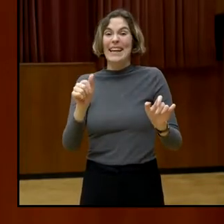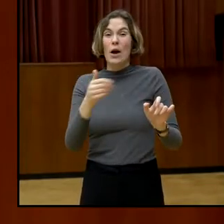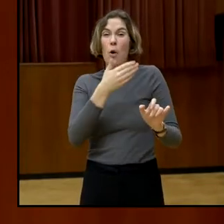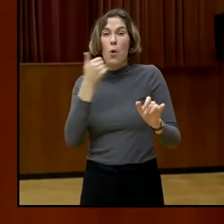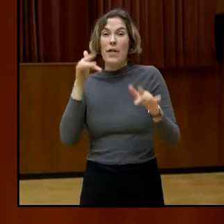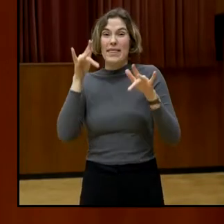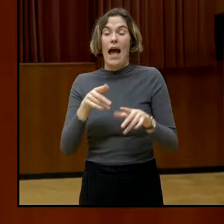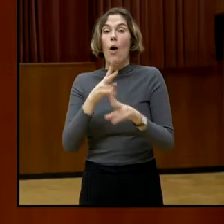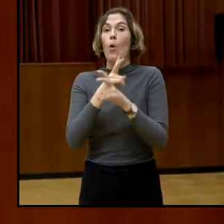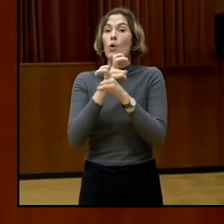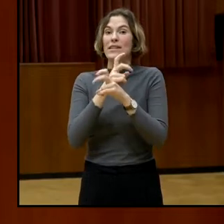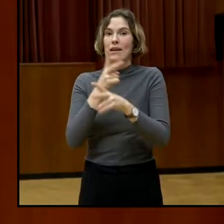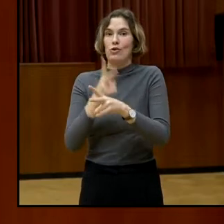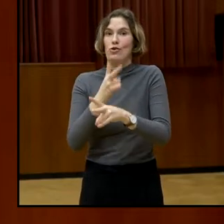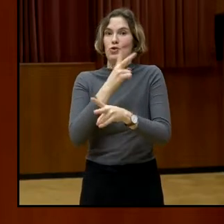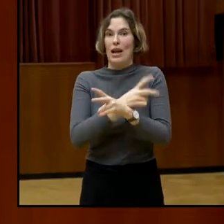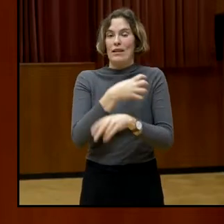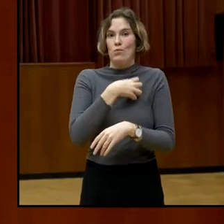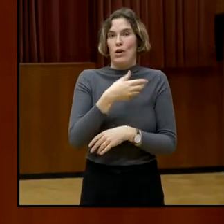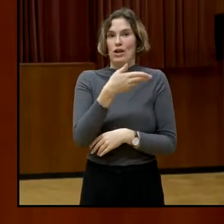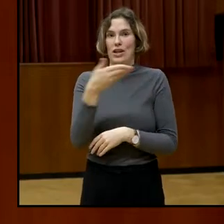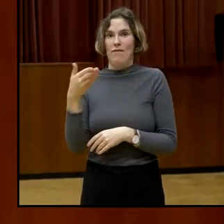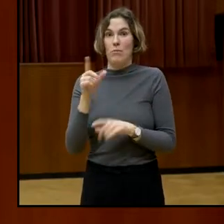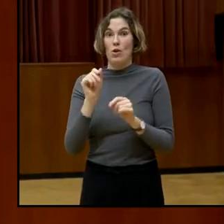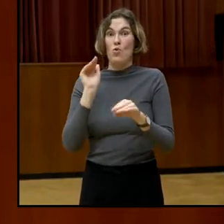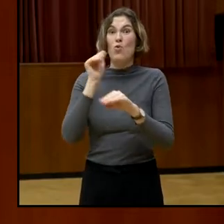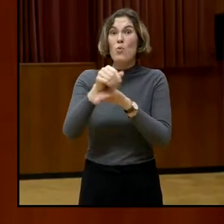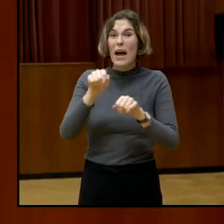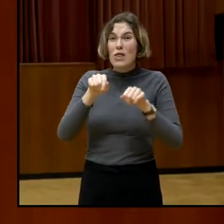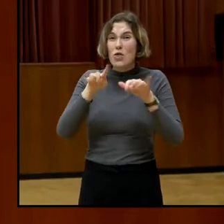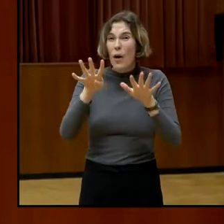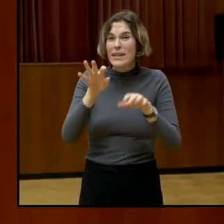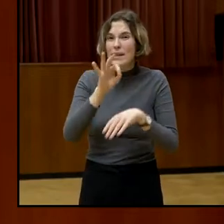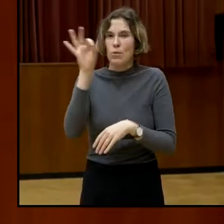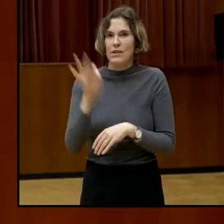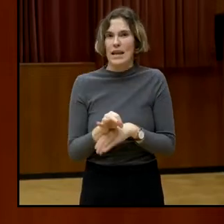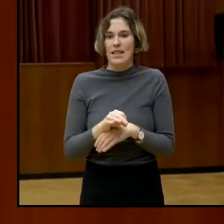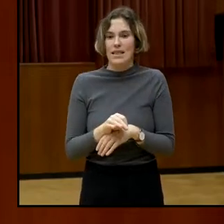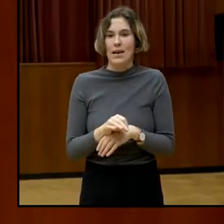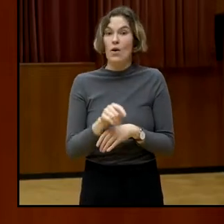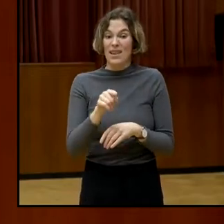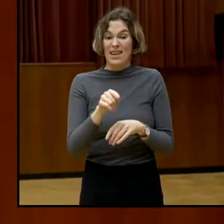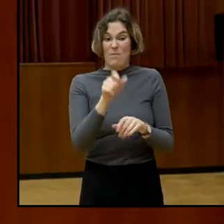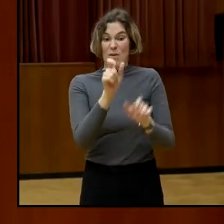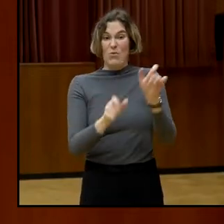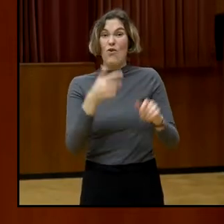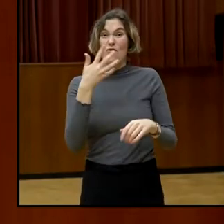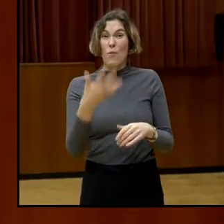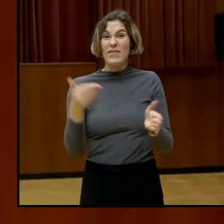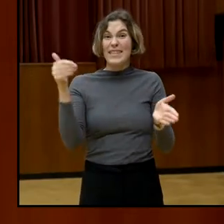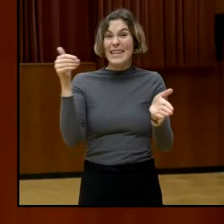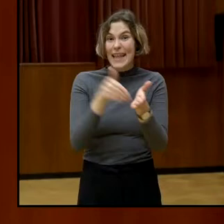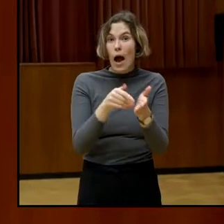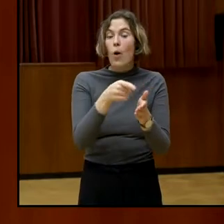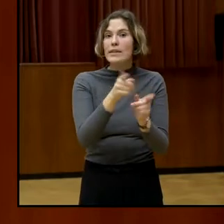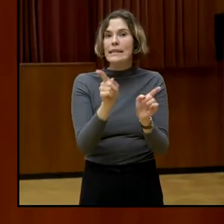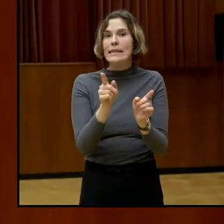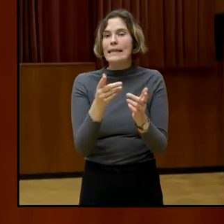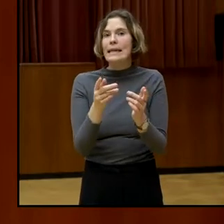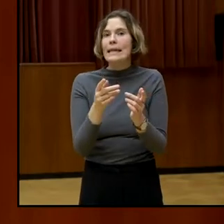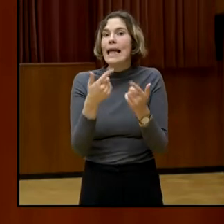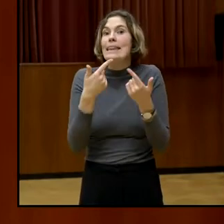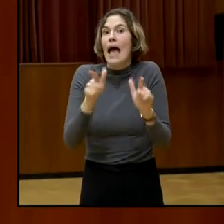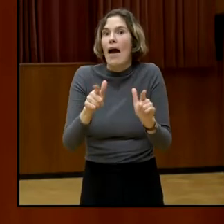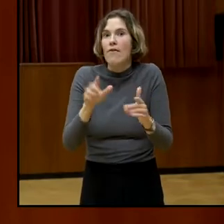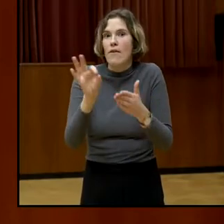Prozent. Und 50.000 davon sind im Wahlalter. Die meisten dieser Jugendlichen haben fast ihr ganzes Leben in